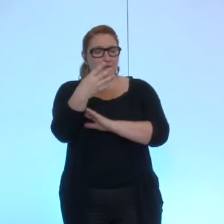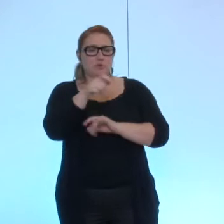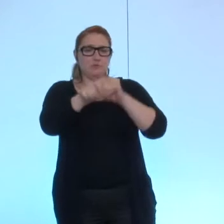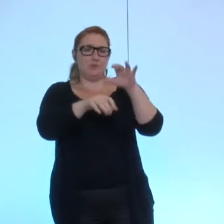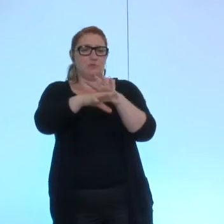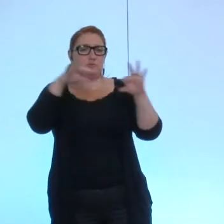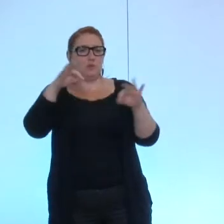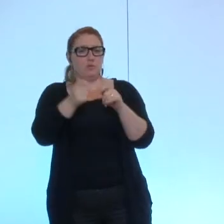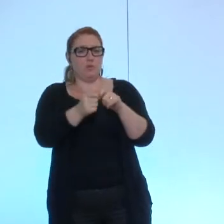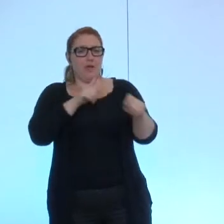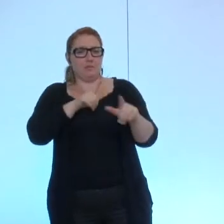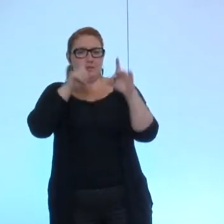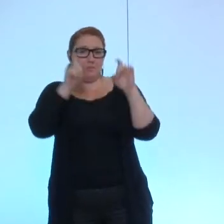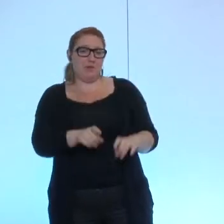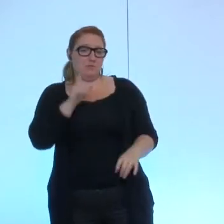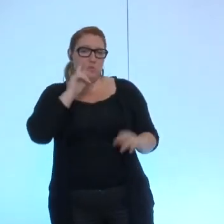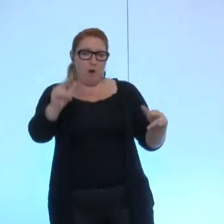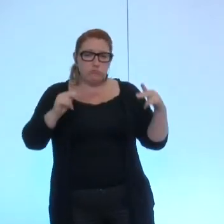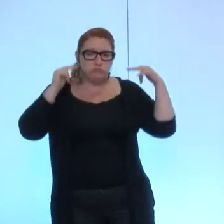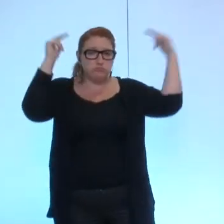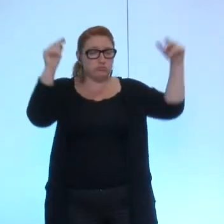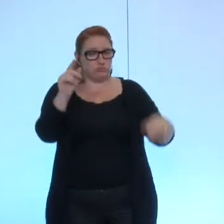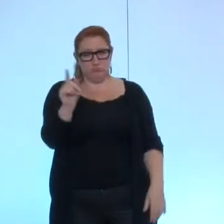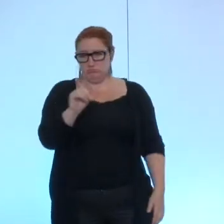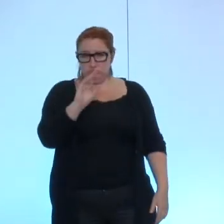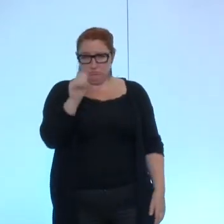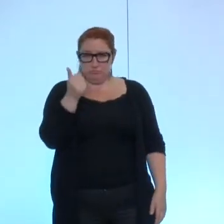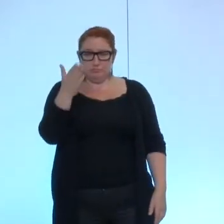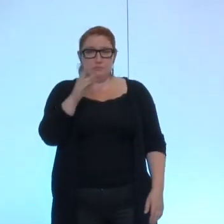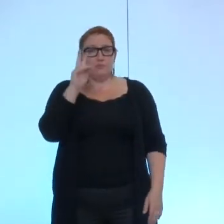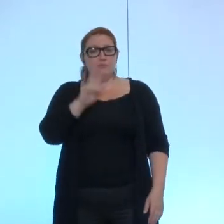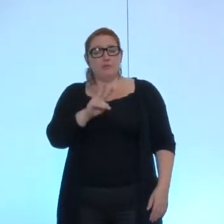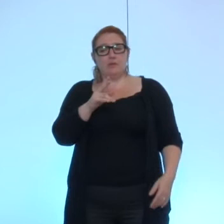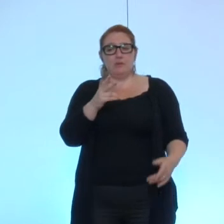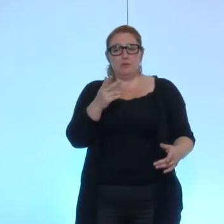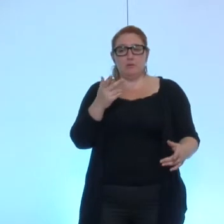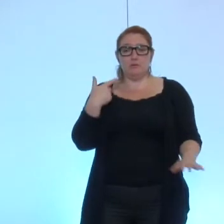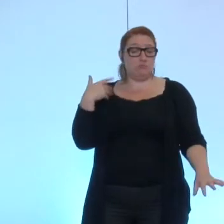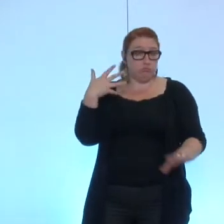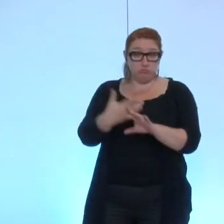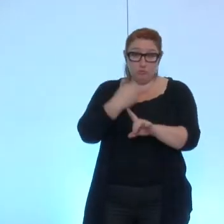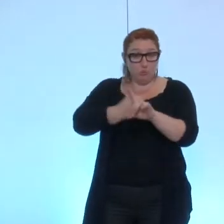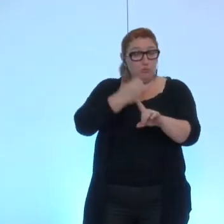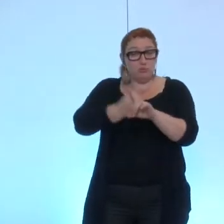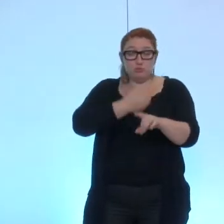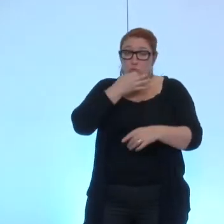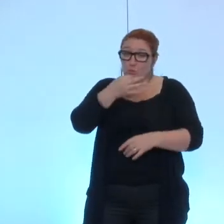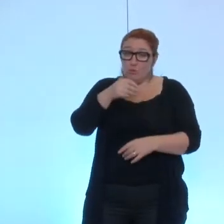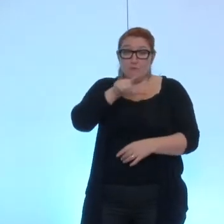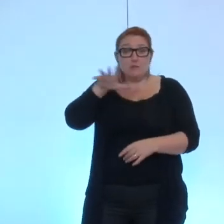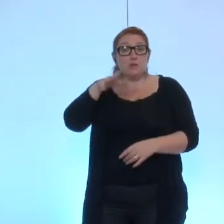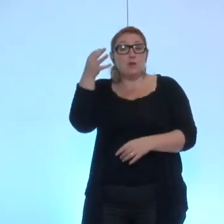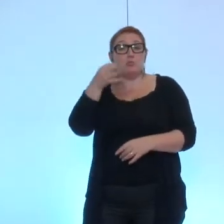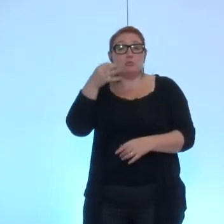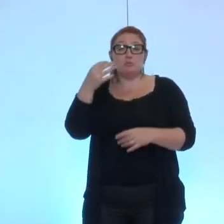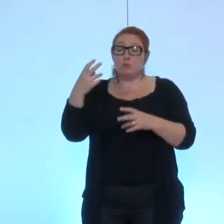parce qu'elles auraient été trop élevées mais était bien de revenir sur la hausse telle que nous l'avions exprimé depuis toujours sur la hausse de 25% qui avait